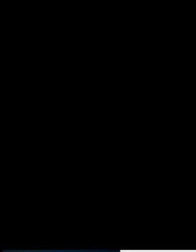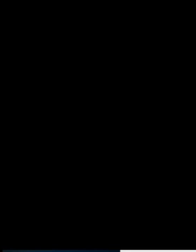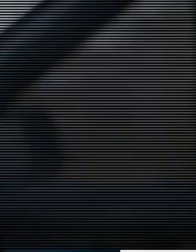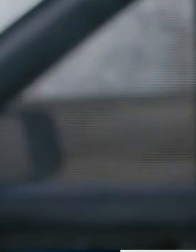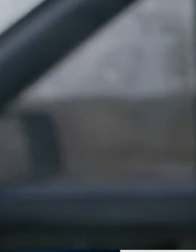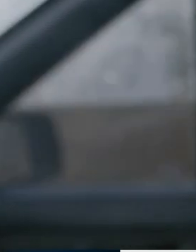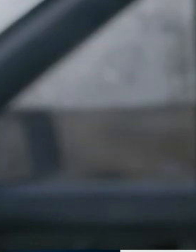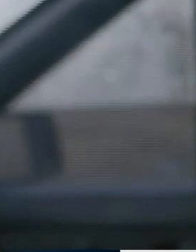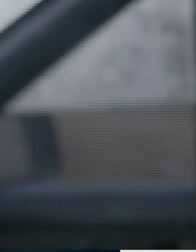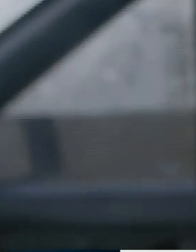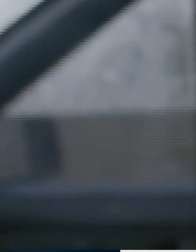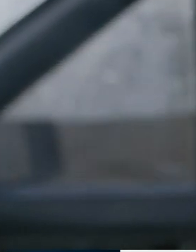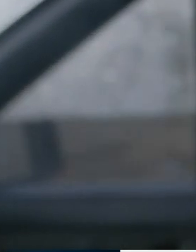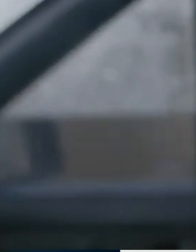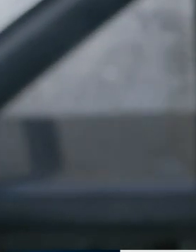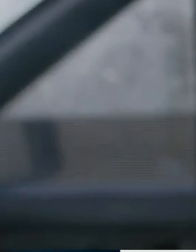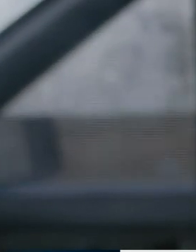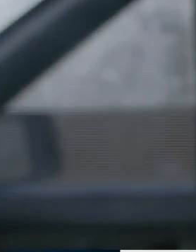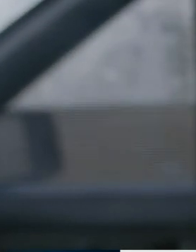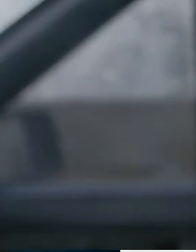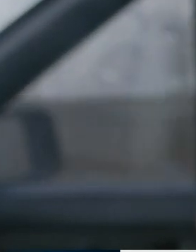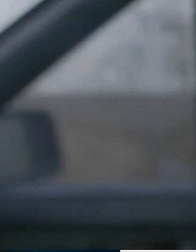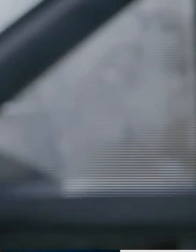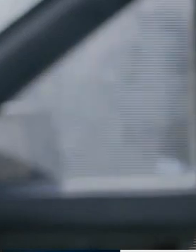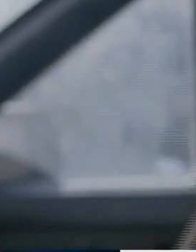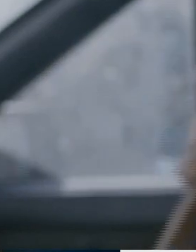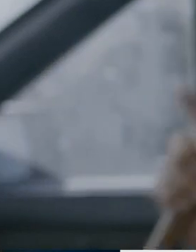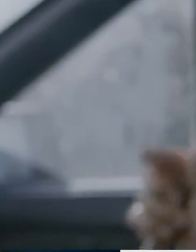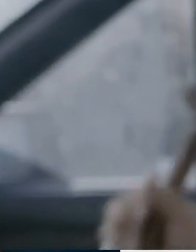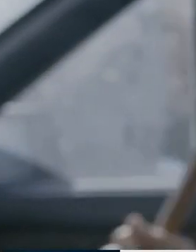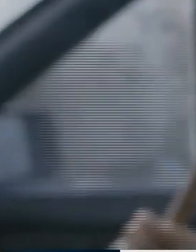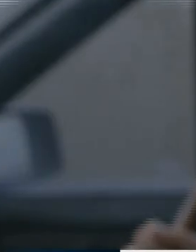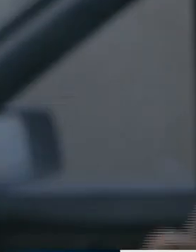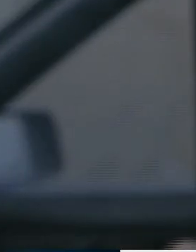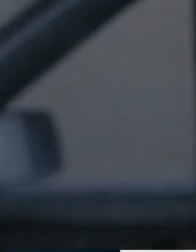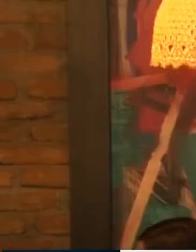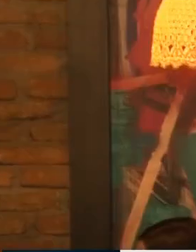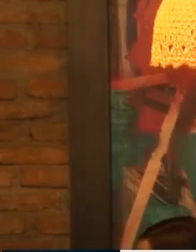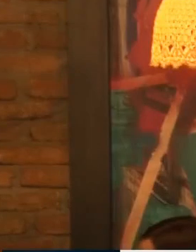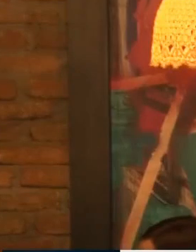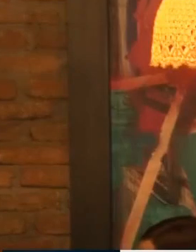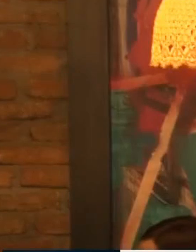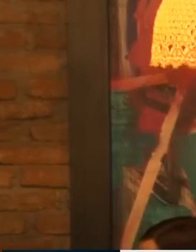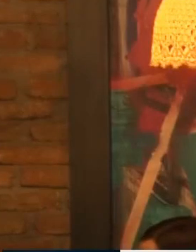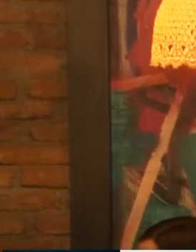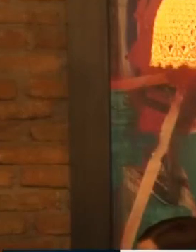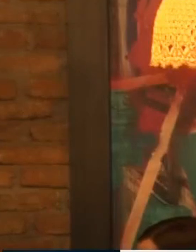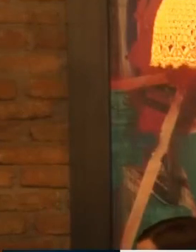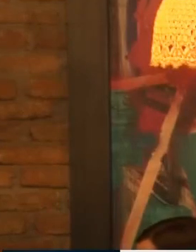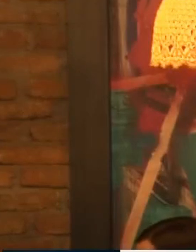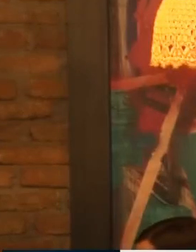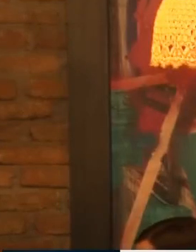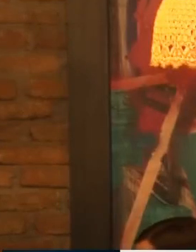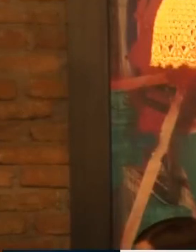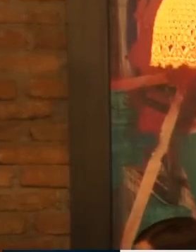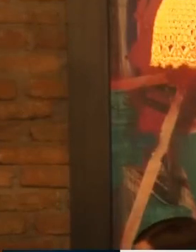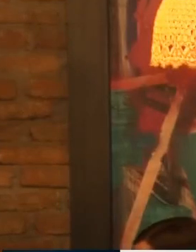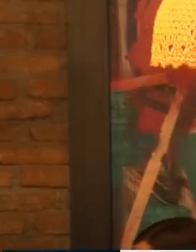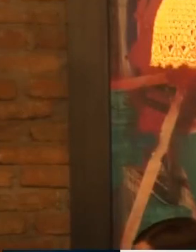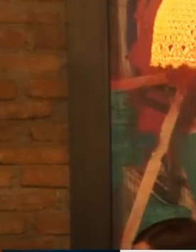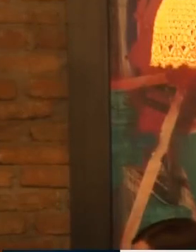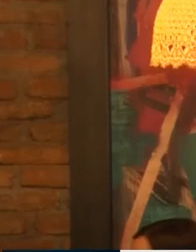kontekst botëror ne jemi e tash me këtë kol me zgjojnë jemi